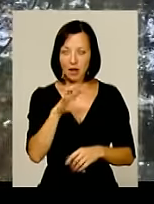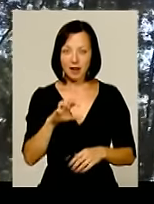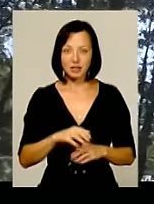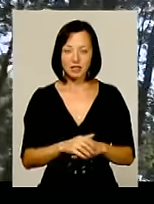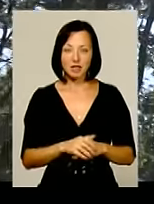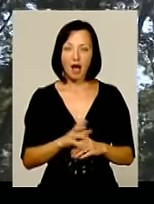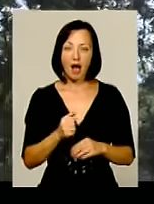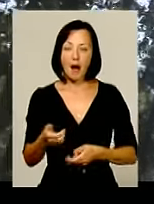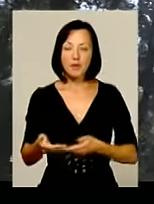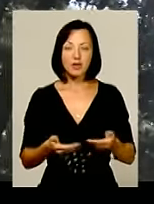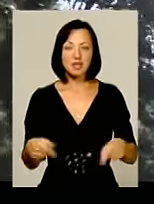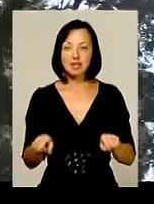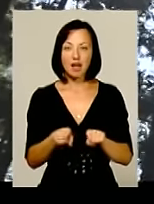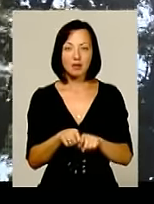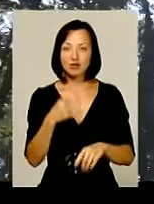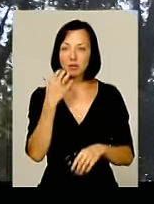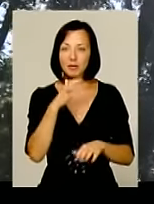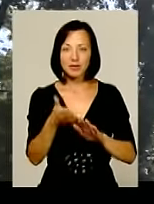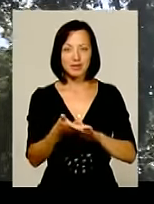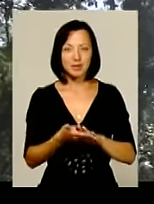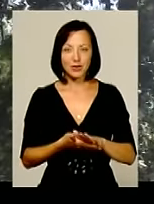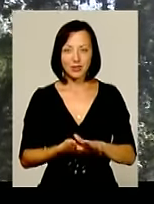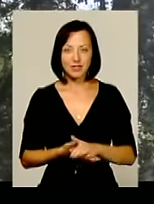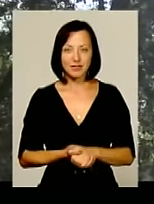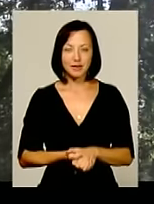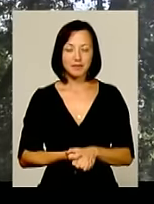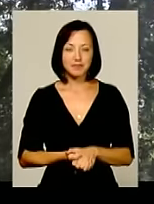А пройтися так, щоб не попекти підошву.